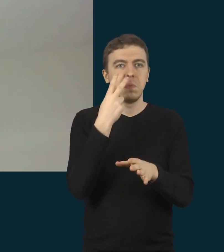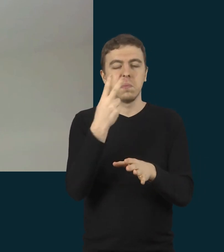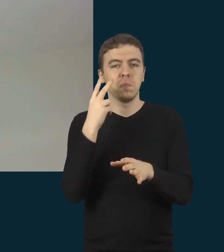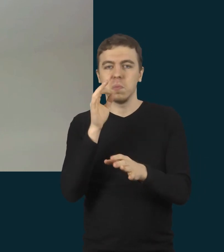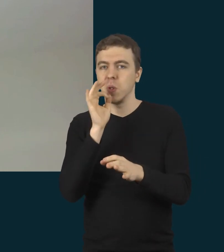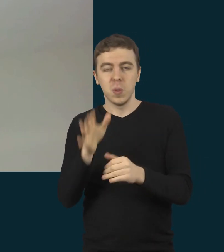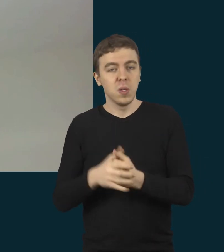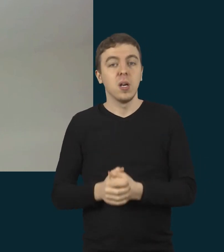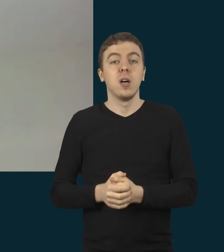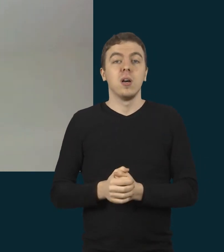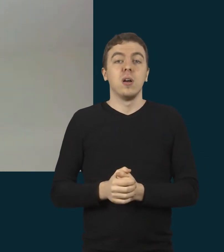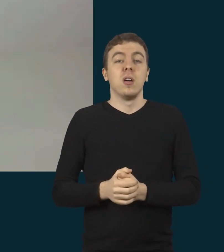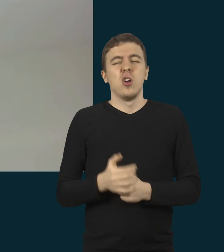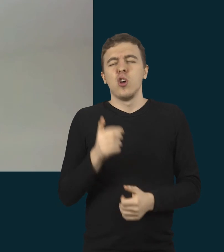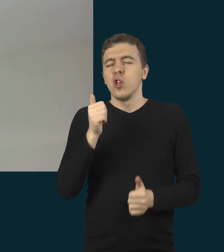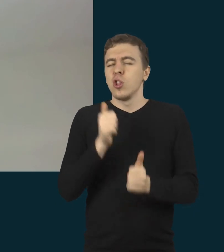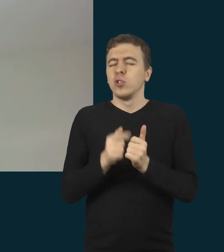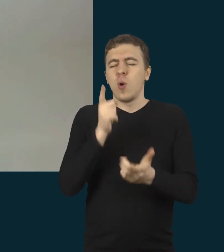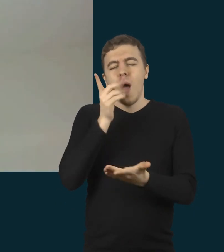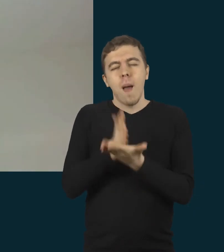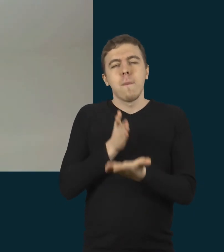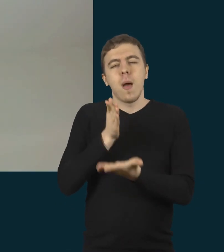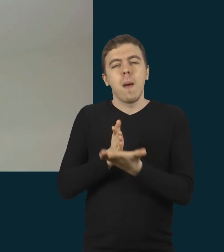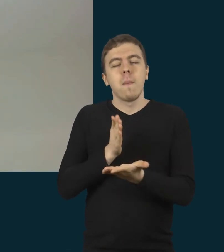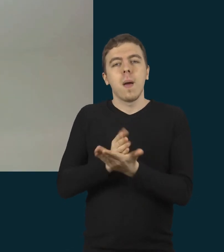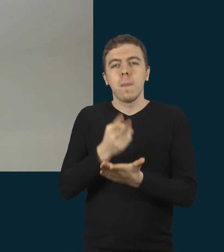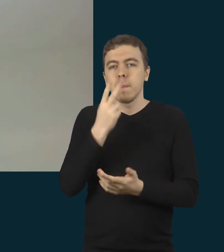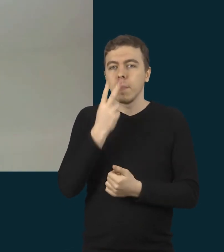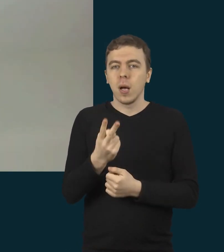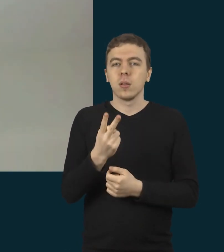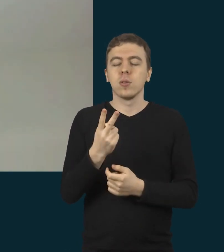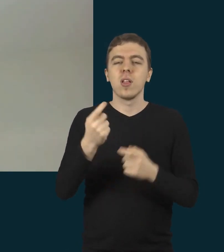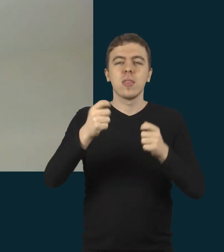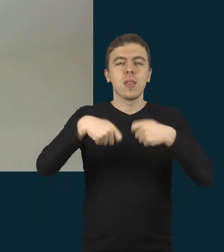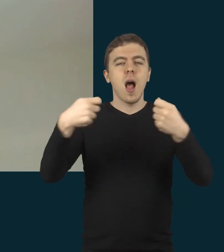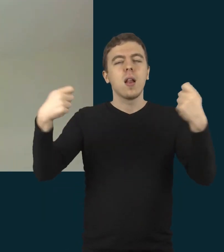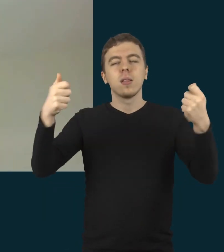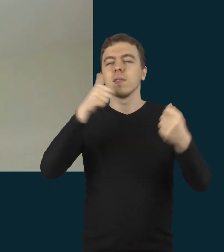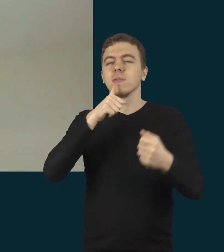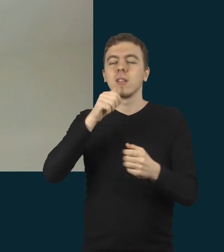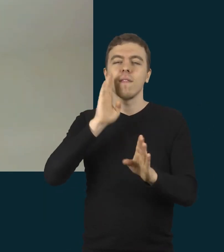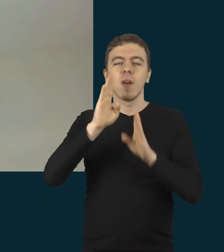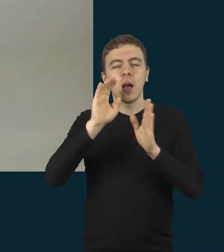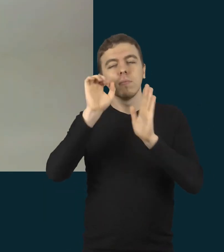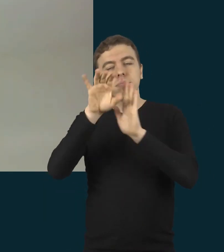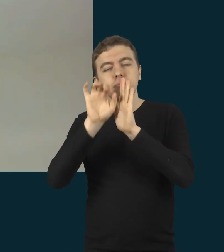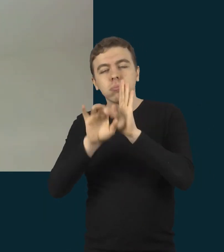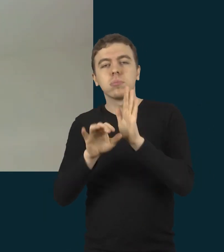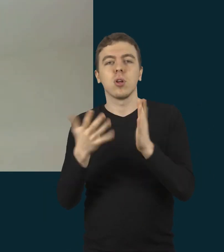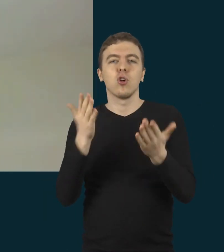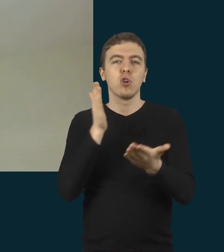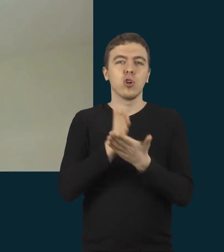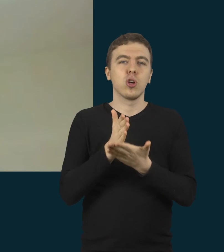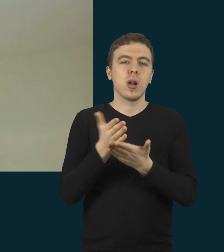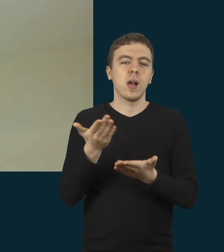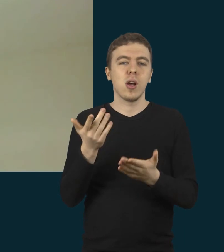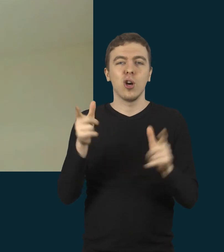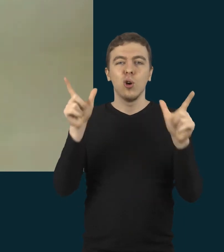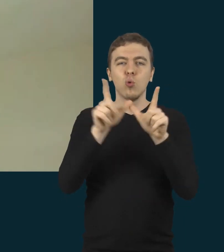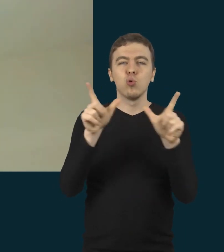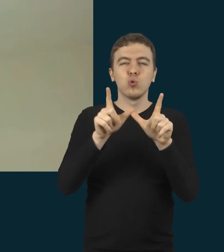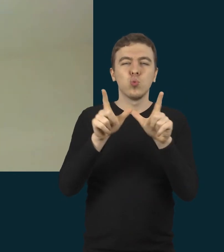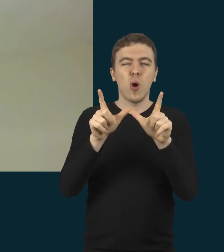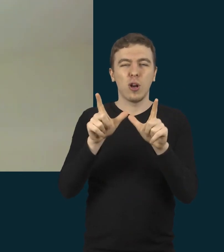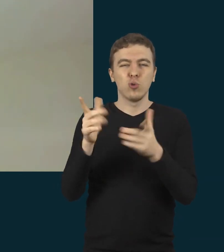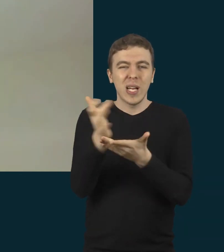dažniausiai dalinosi pedagogai kažkokiais užduočių